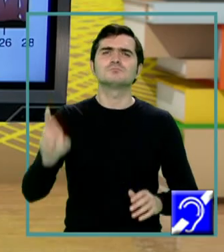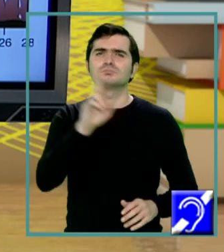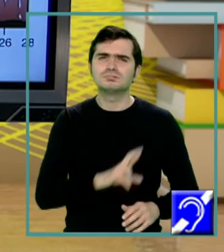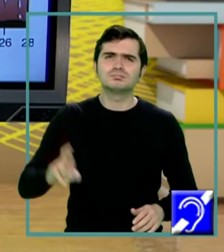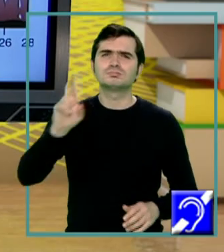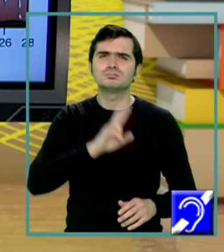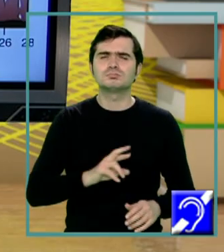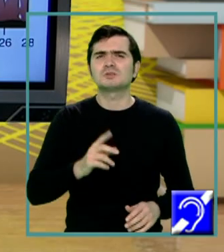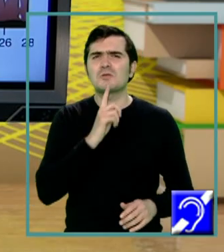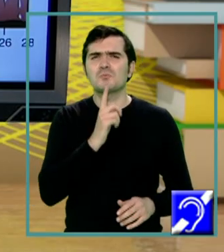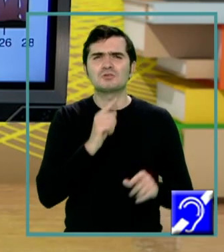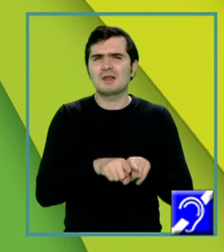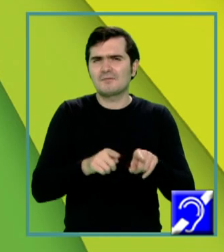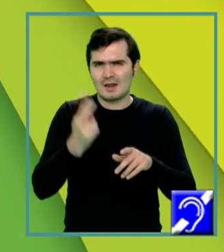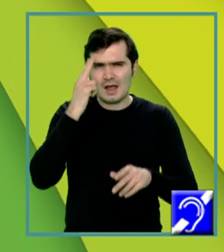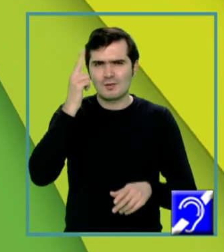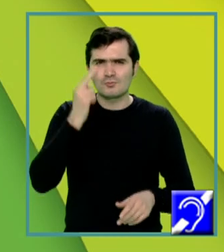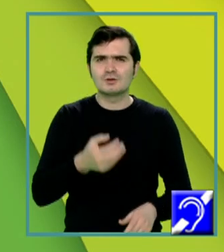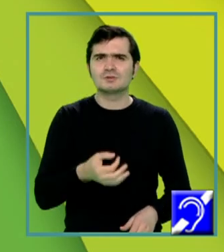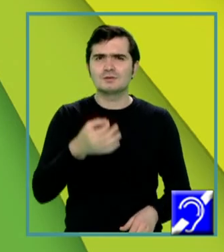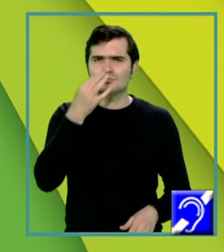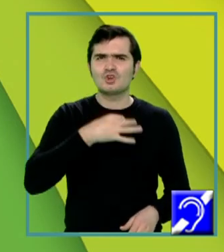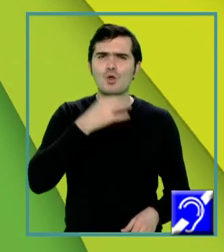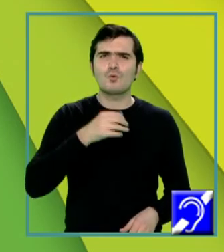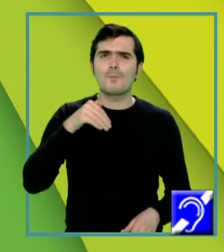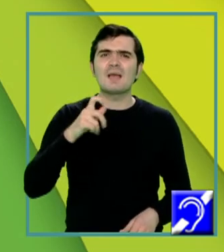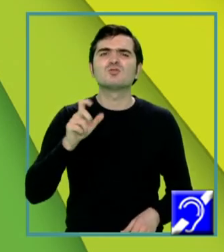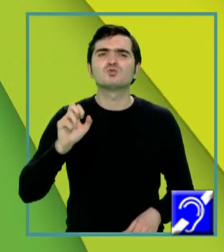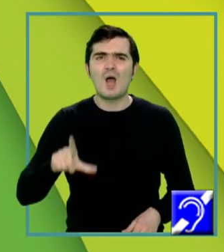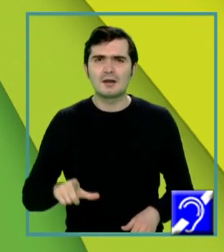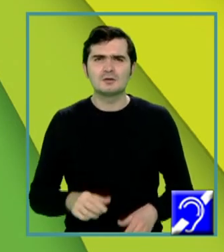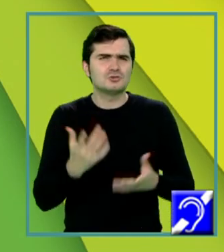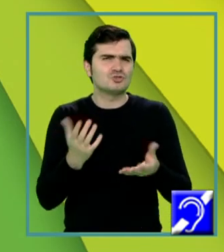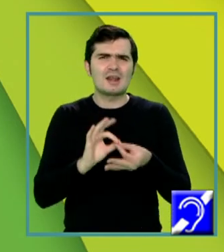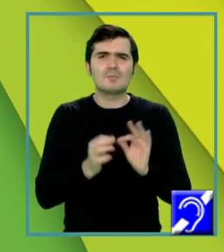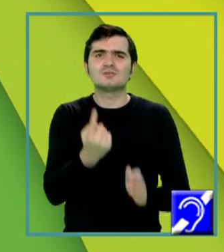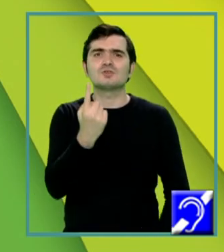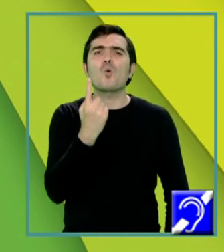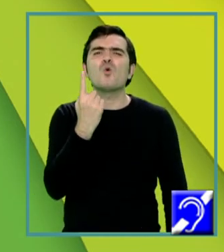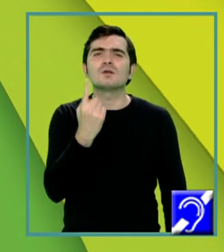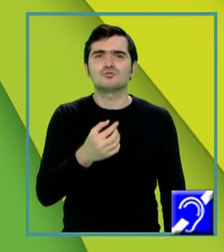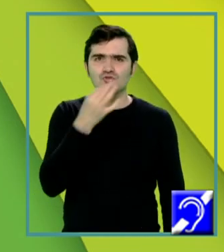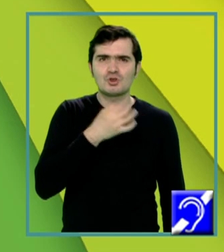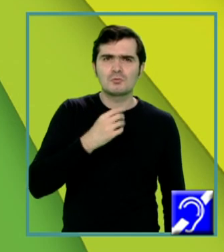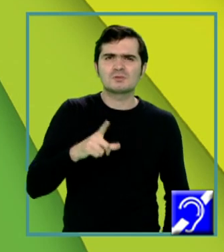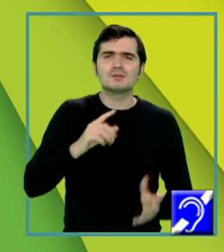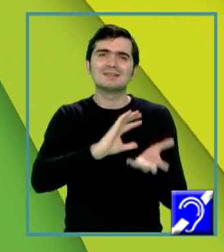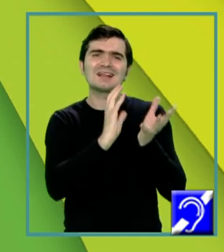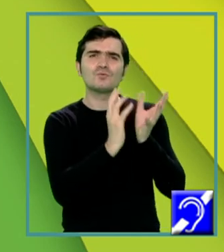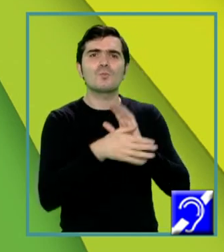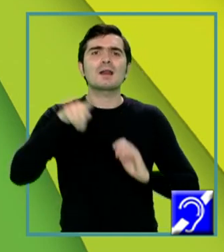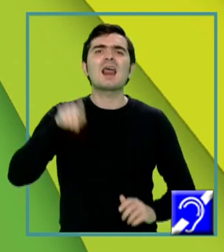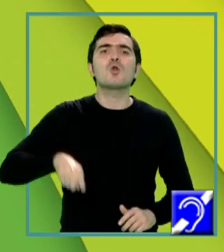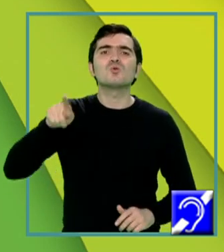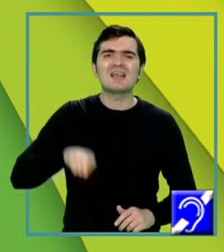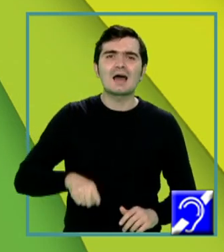numim ciclu menstrual. Așadar, ce reprezintă un ciclu menstrual? Transformările lunare care se